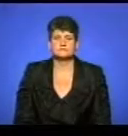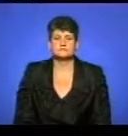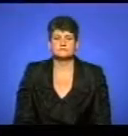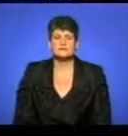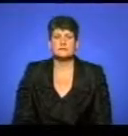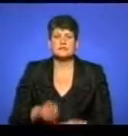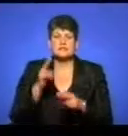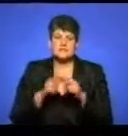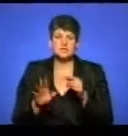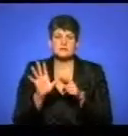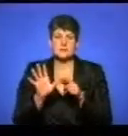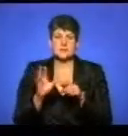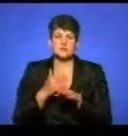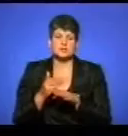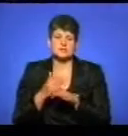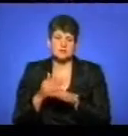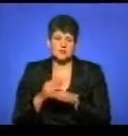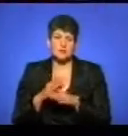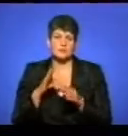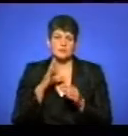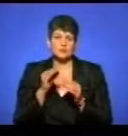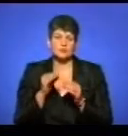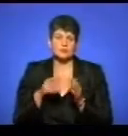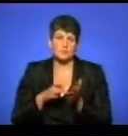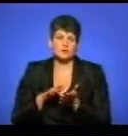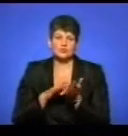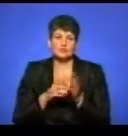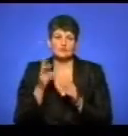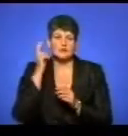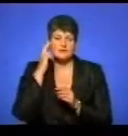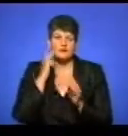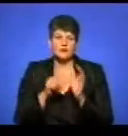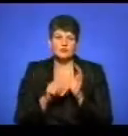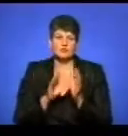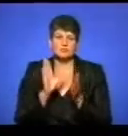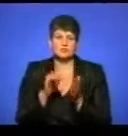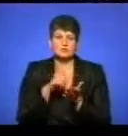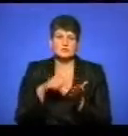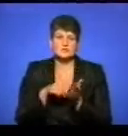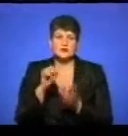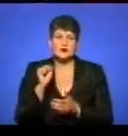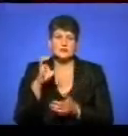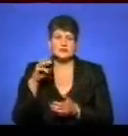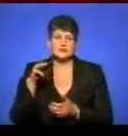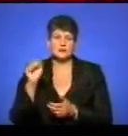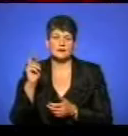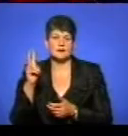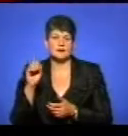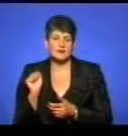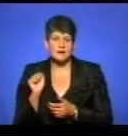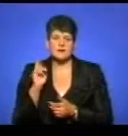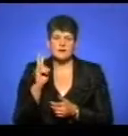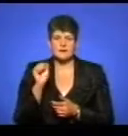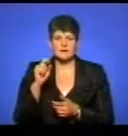Закінчиться п'ята частина маршруту у Києві. Найшостим етапом стане дорога до міста Астана в Казахстані. Останній етап